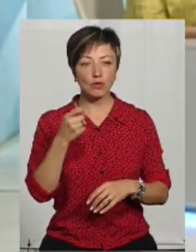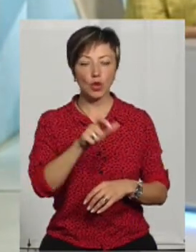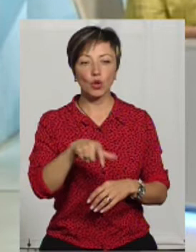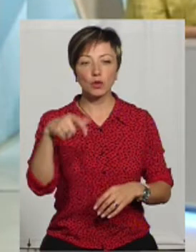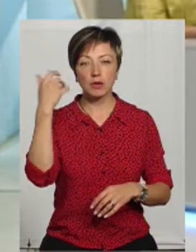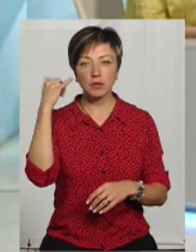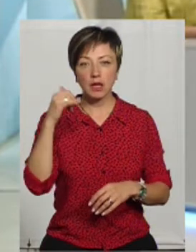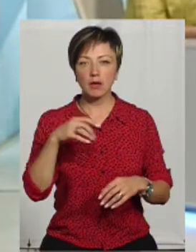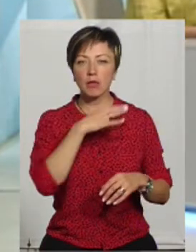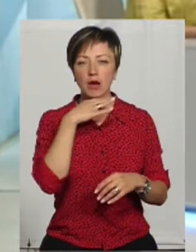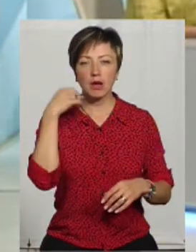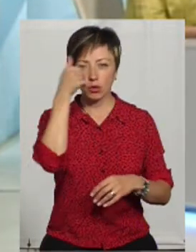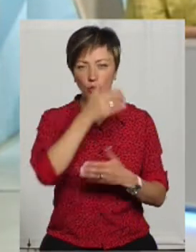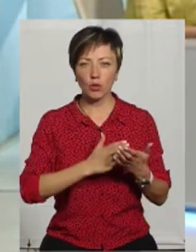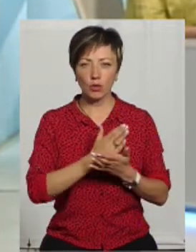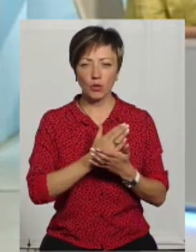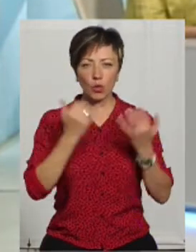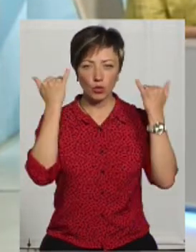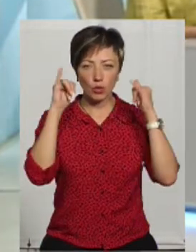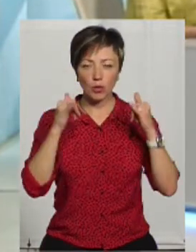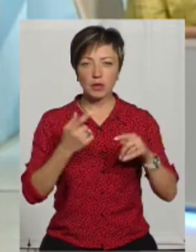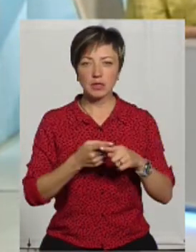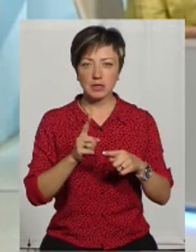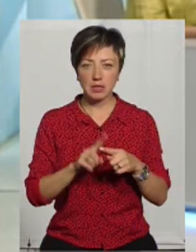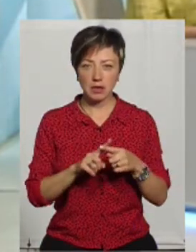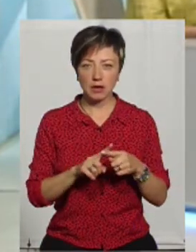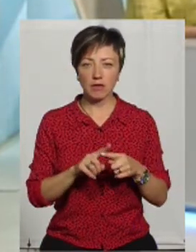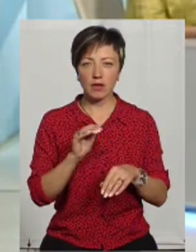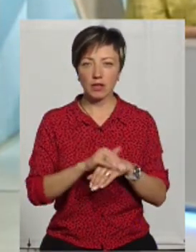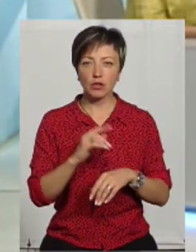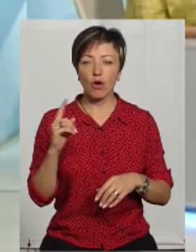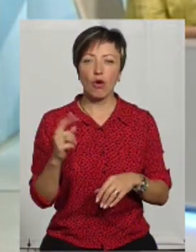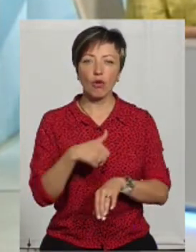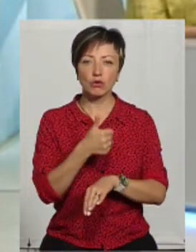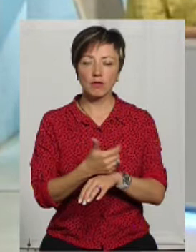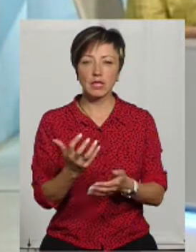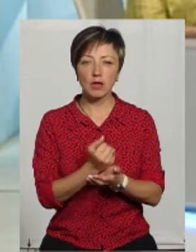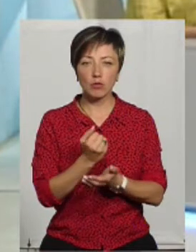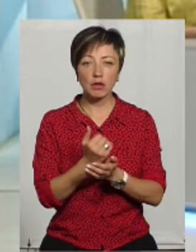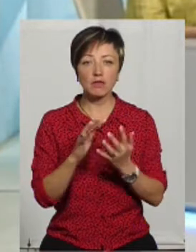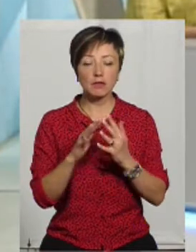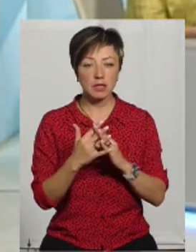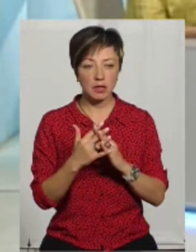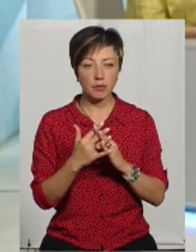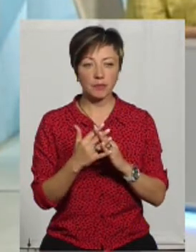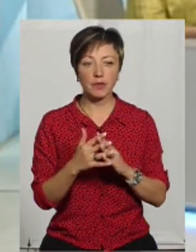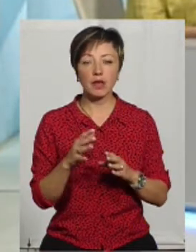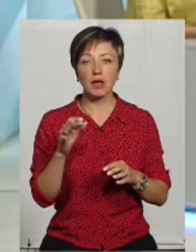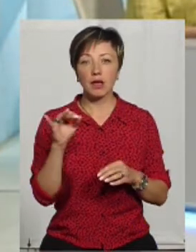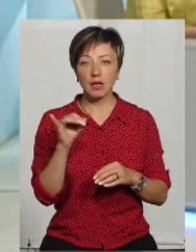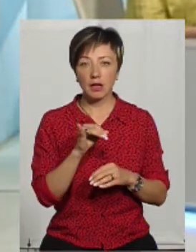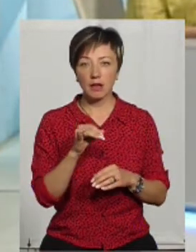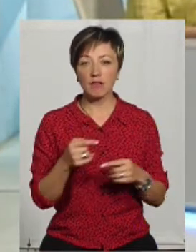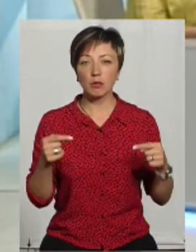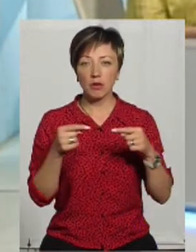люди випасали десятками років худобу. Худоба, корова – це фактично основний заробіток у селі. Відповідна